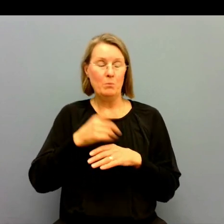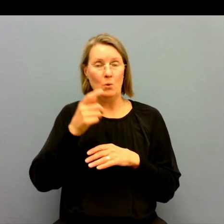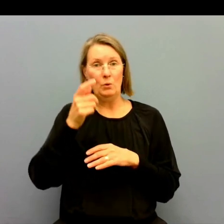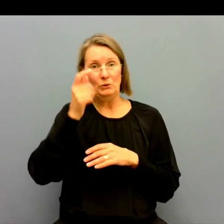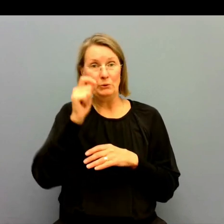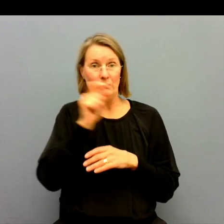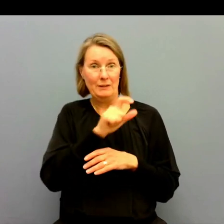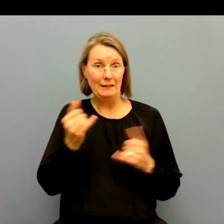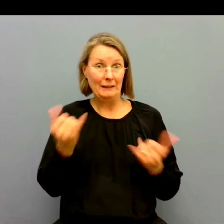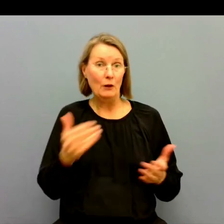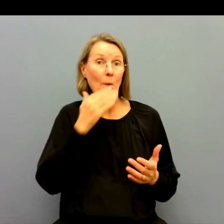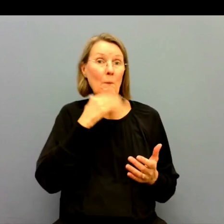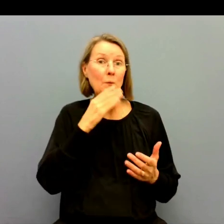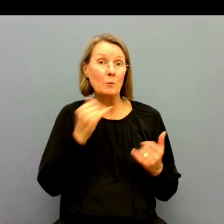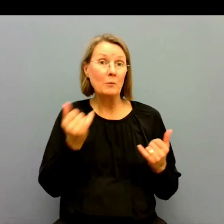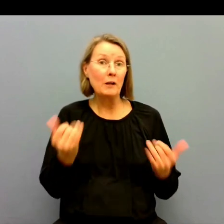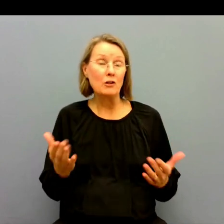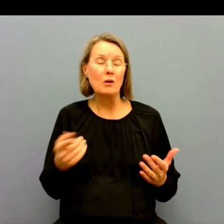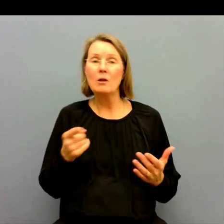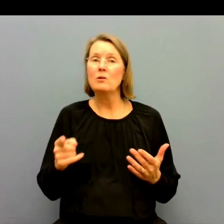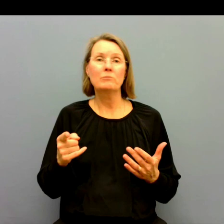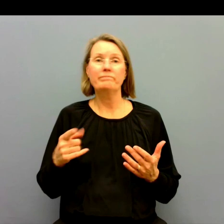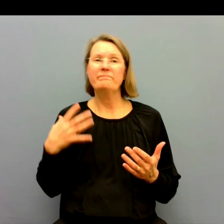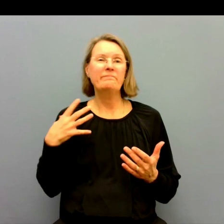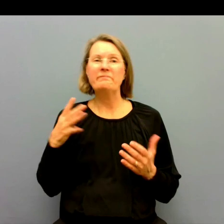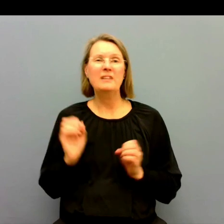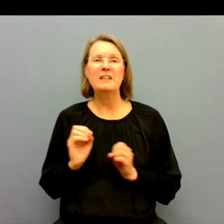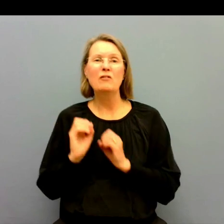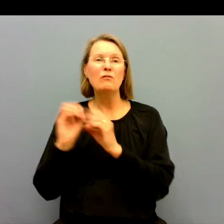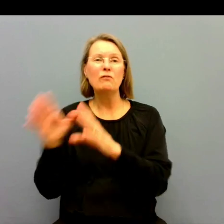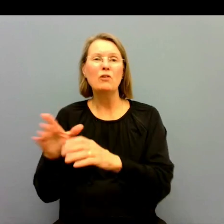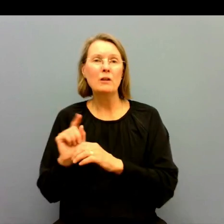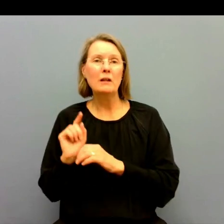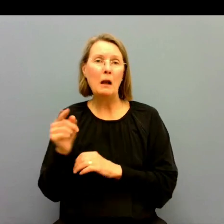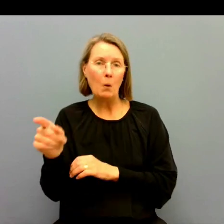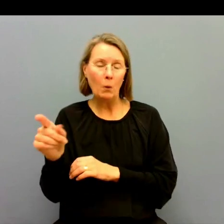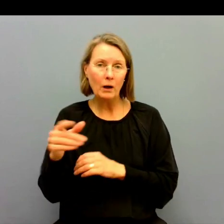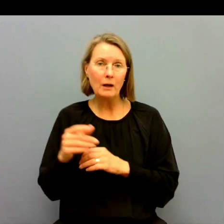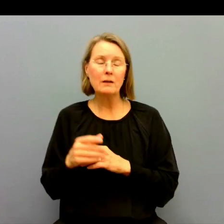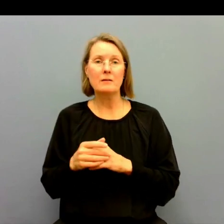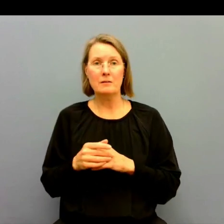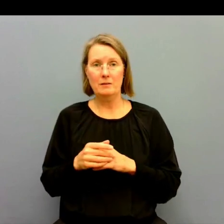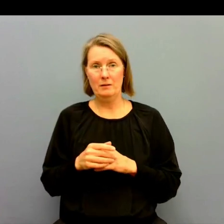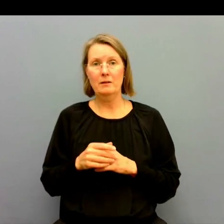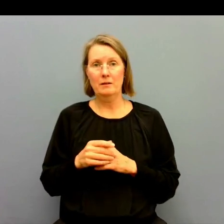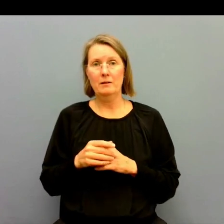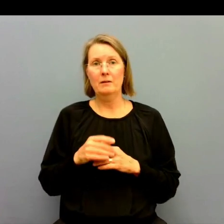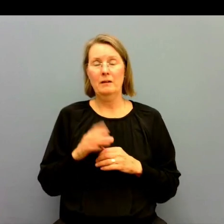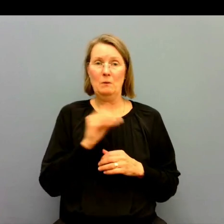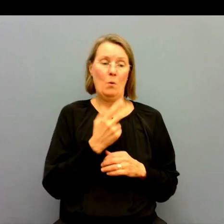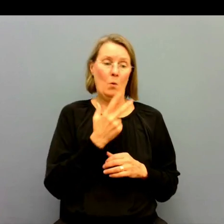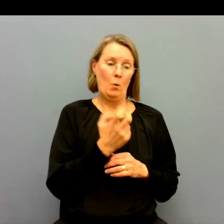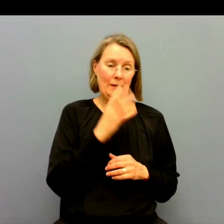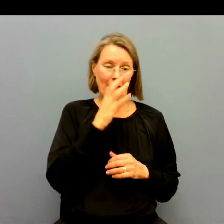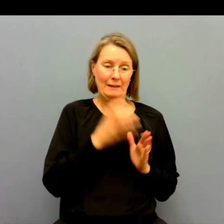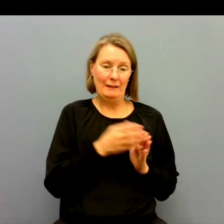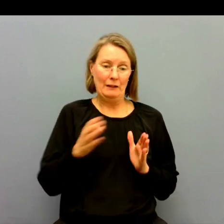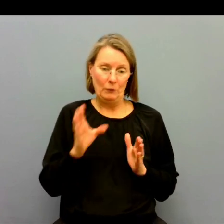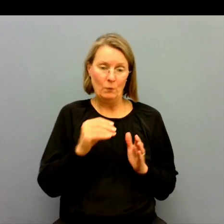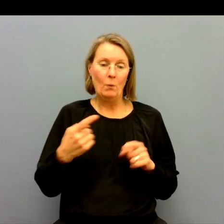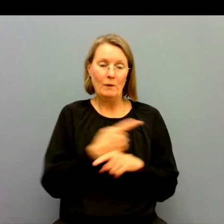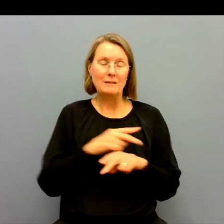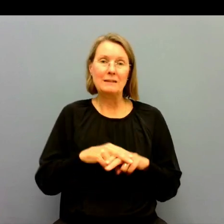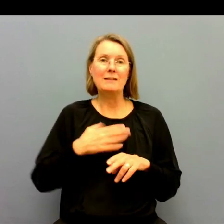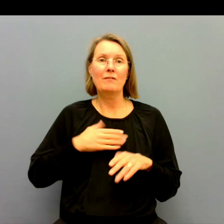har en... Ungdomar idag har en tendens att inte vilja flytta så långt hemifrån längre. När man på 80-90